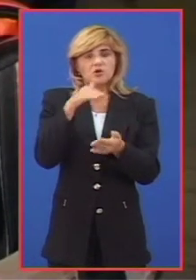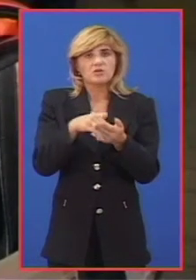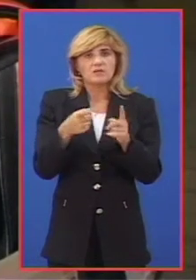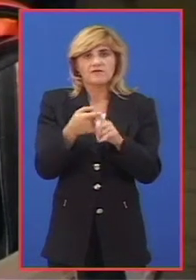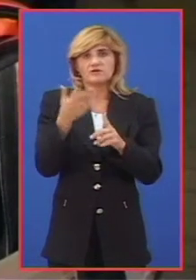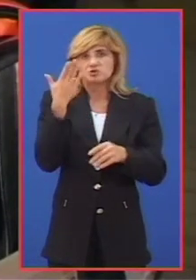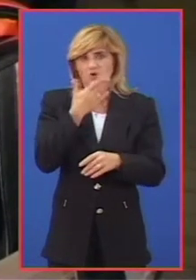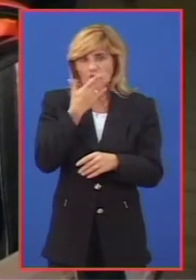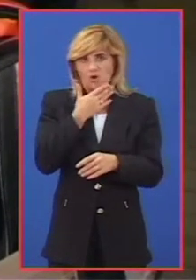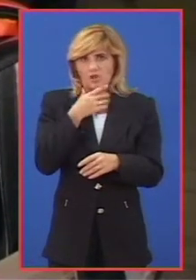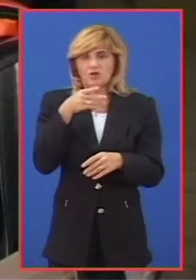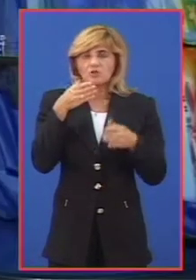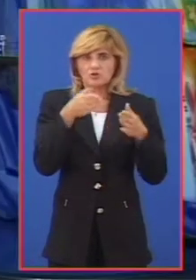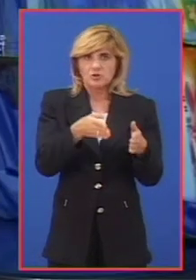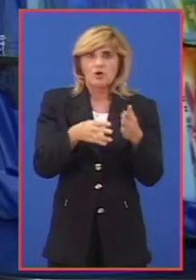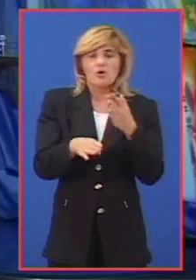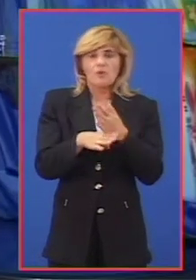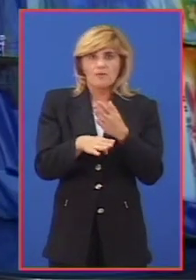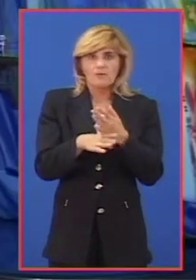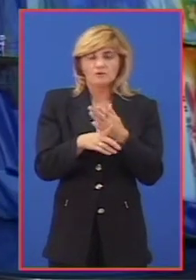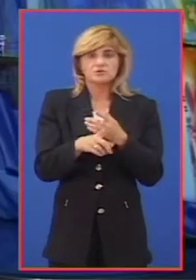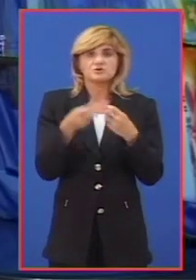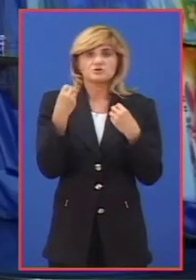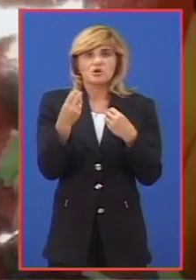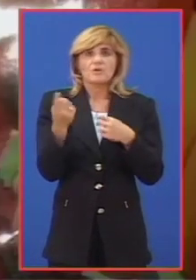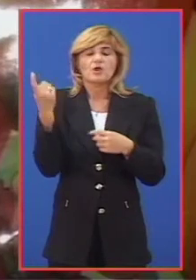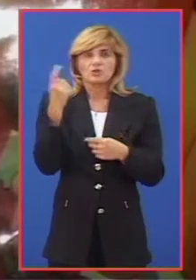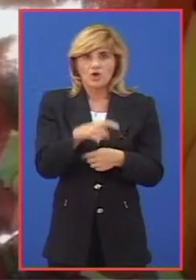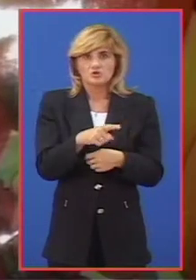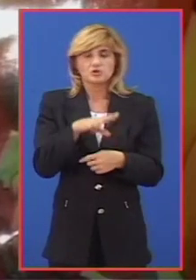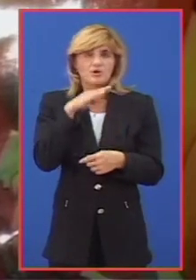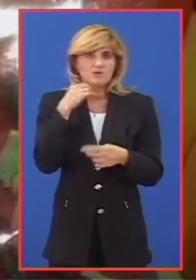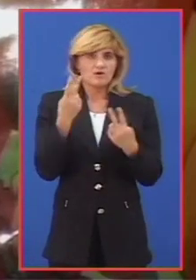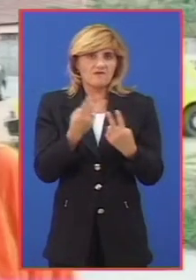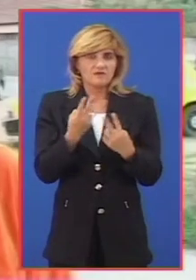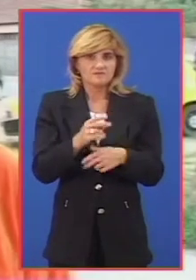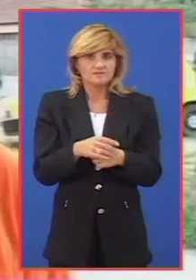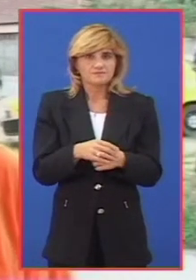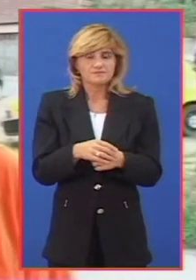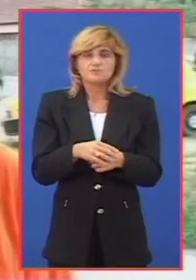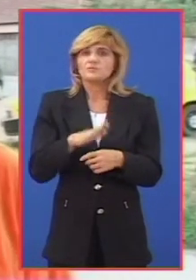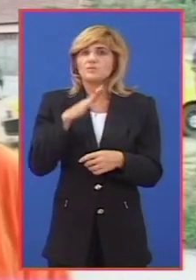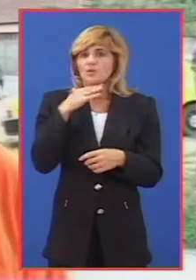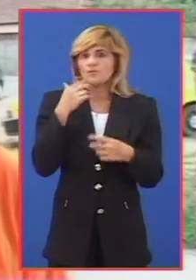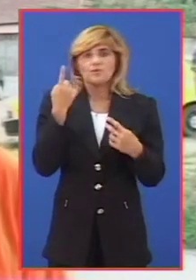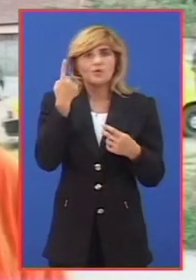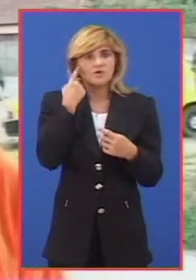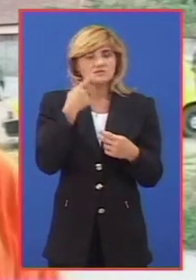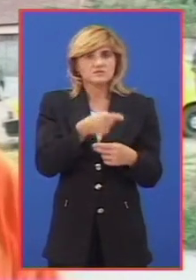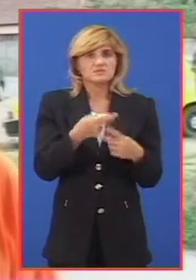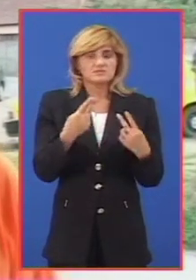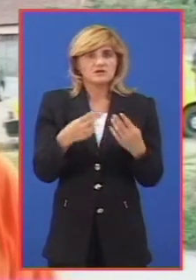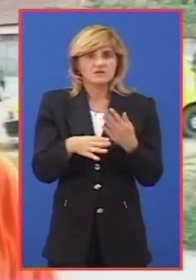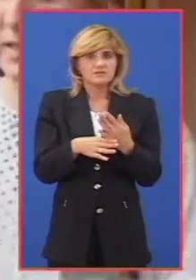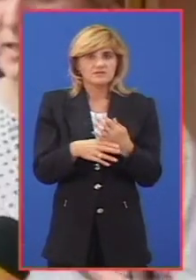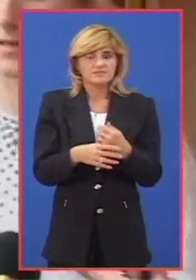pribor. Te im je ova pomać izuzetno dobrodošla i mnogo im znači. U svakom slučaju puno znači. Jako